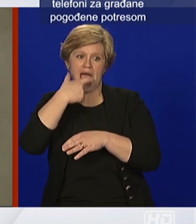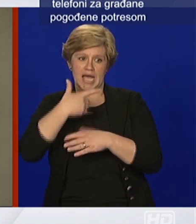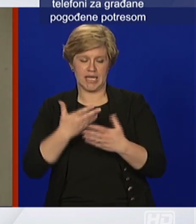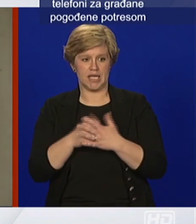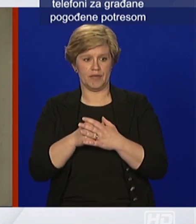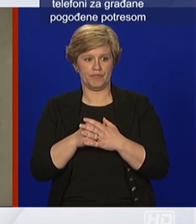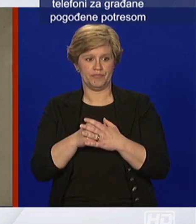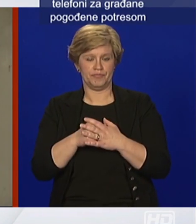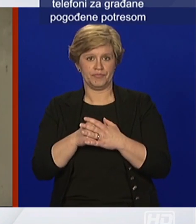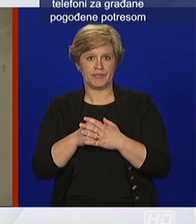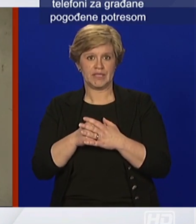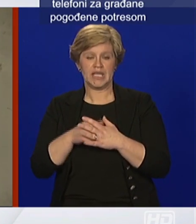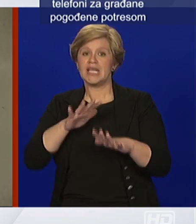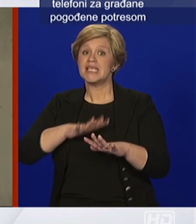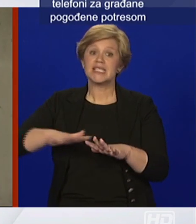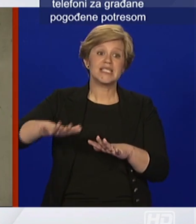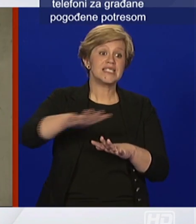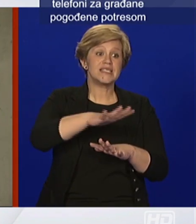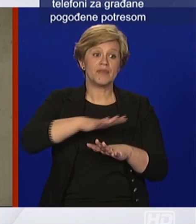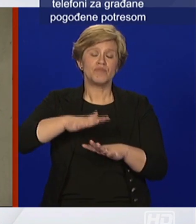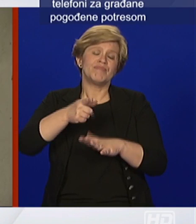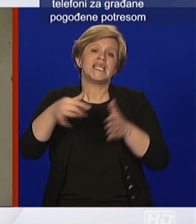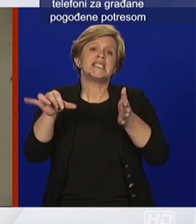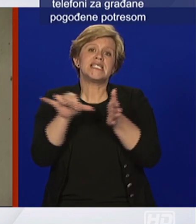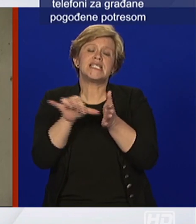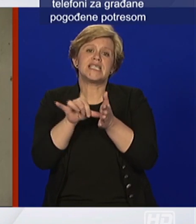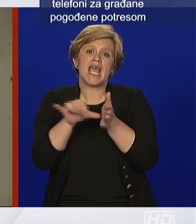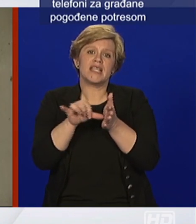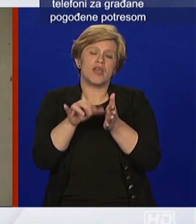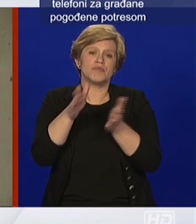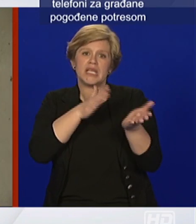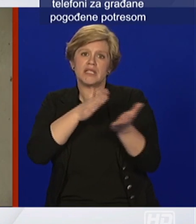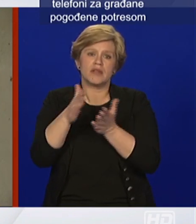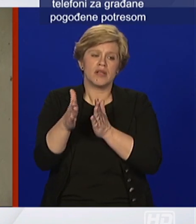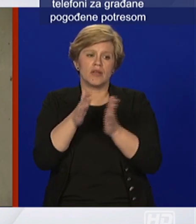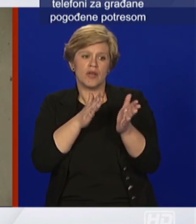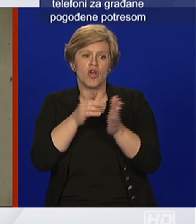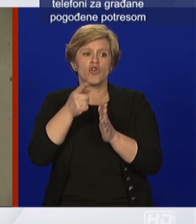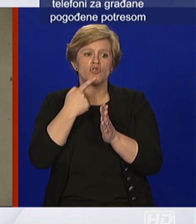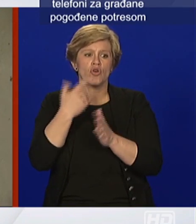cijela populacija je sad još uvijek srednje životne dobi to su oni koji su bili